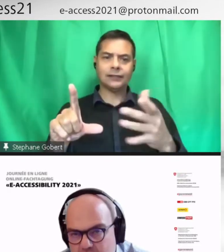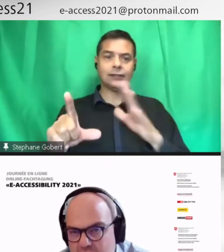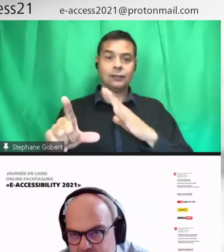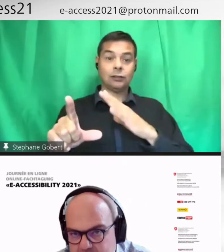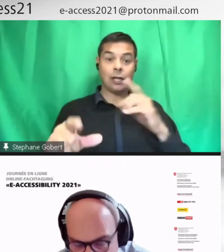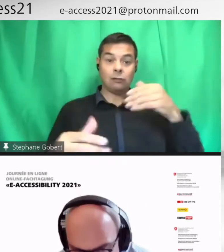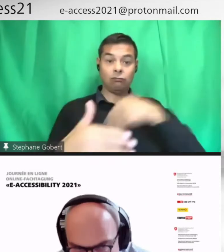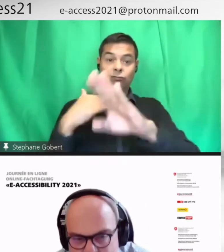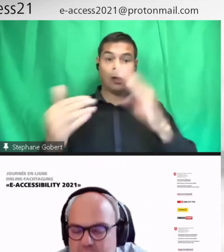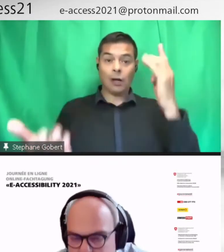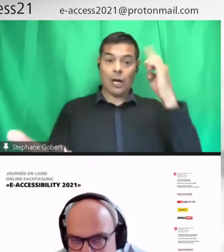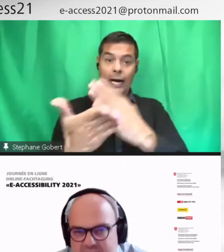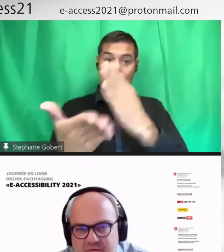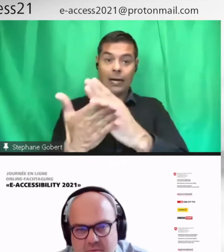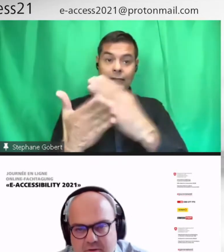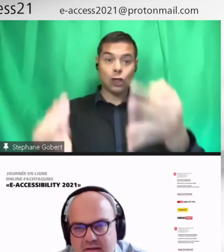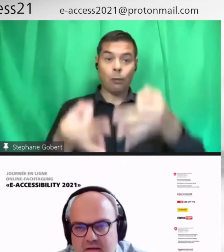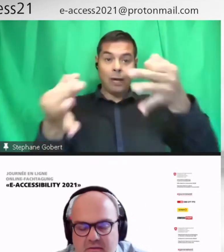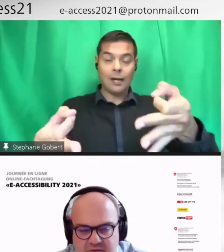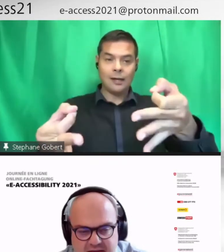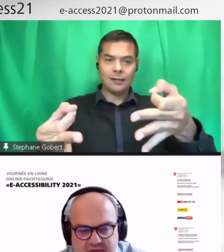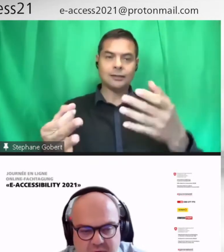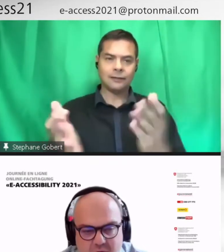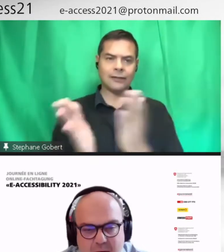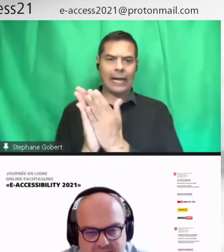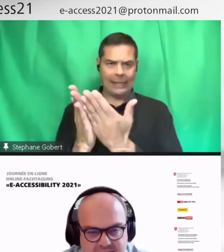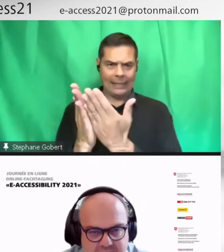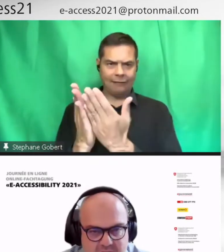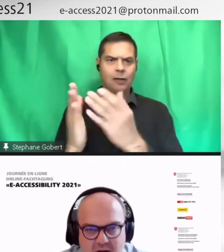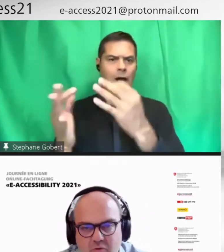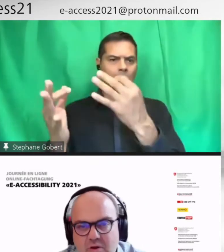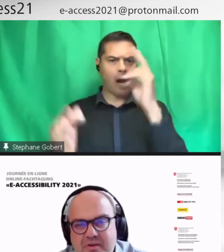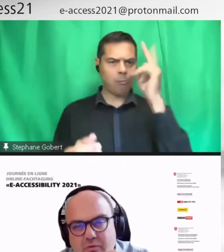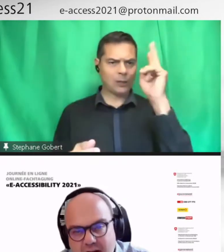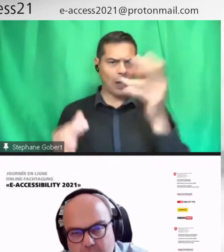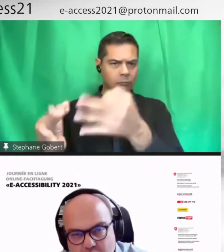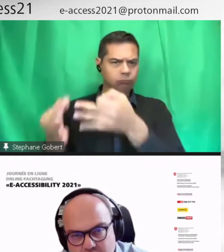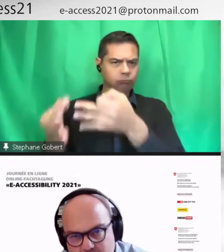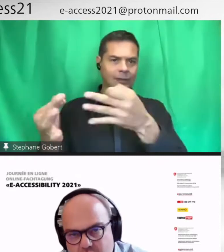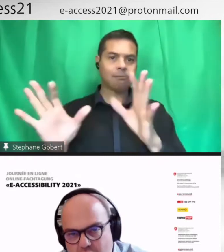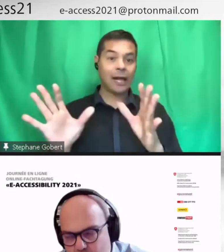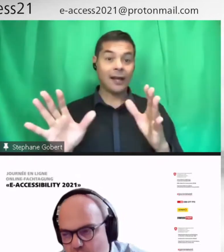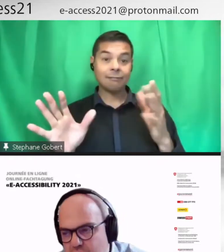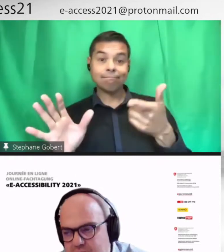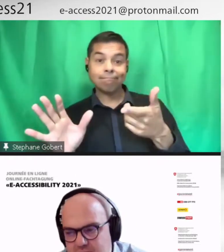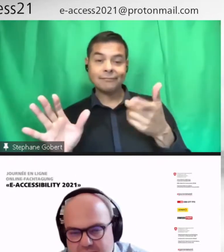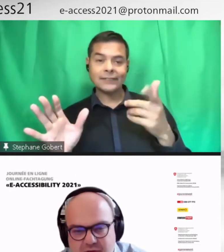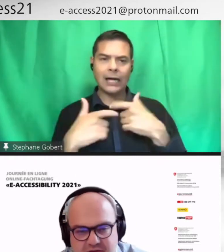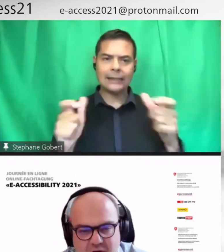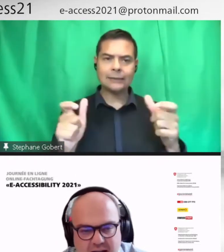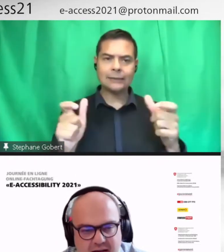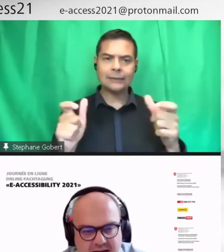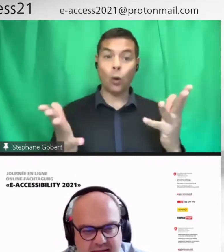collègues, mais les livres sont peut-être, dans certaines situations, pas accessibles. Donc, on a besoin de nouvelles approches pour rendre les livres